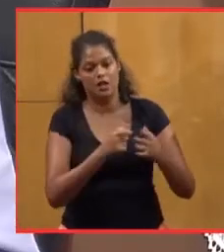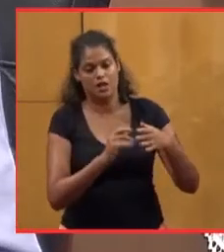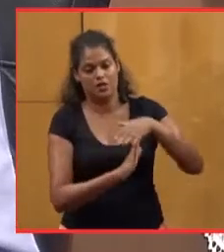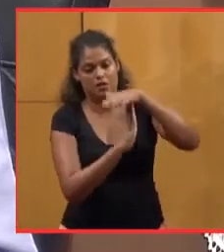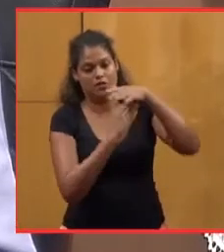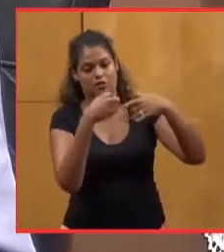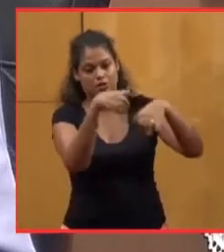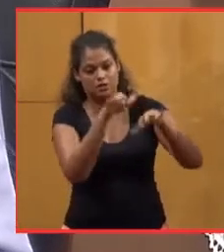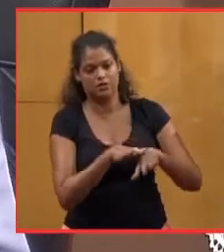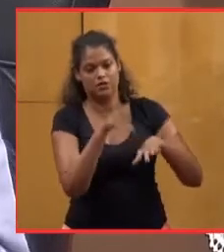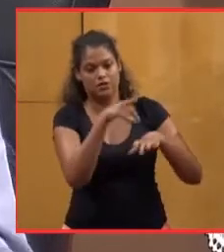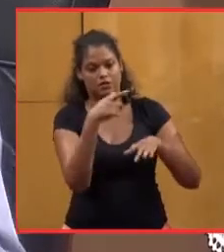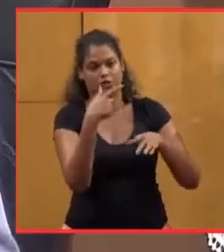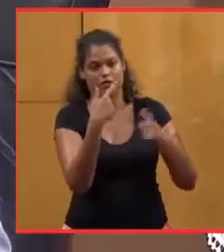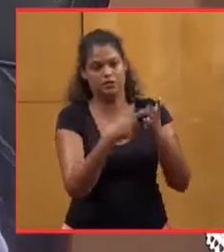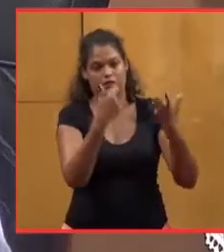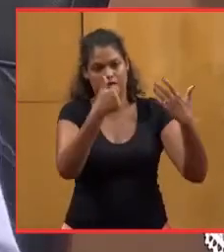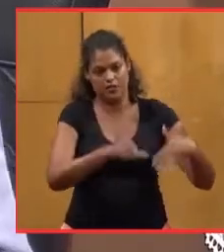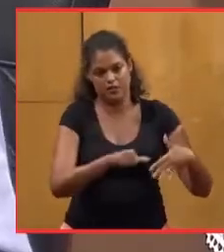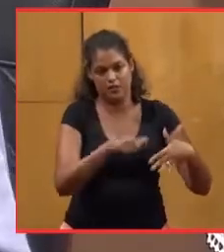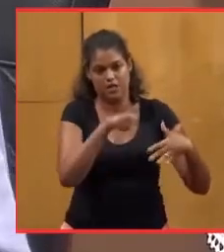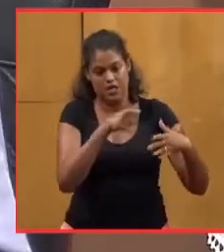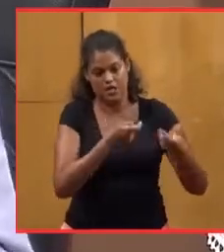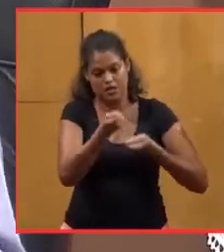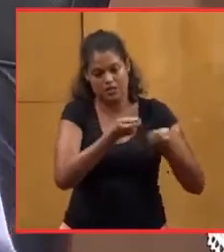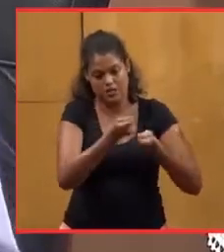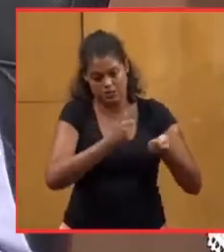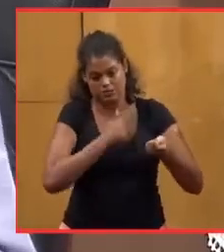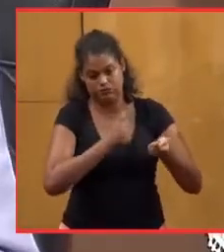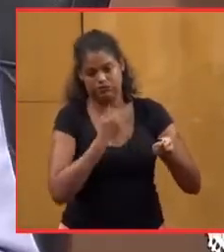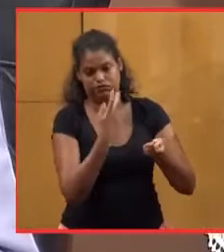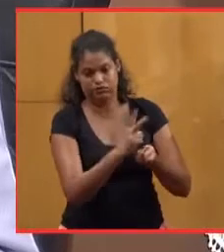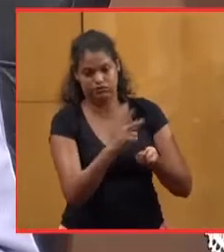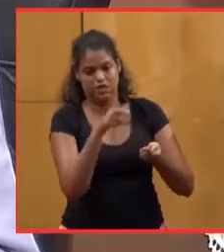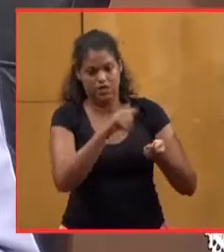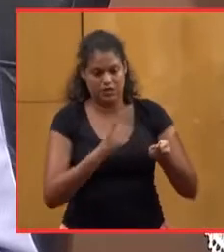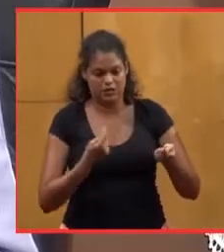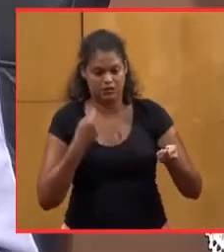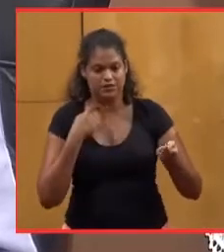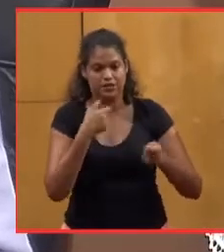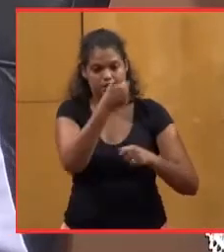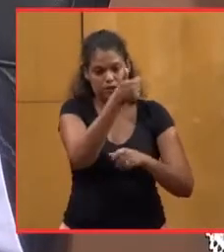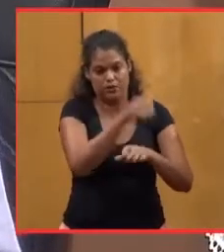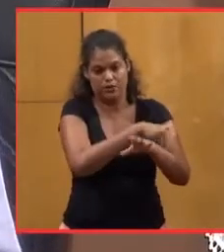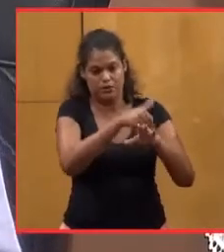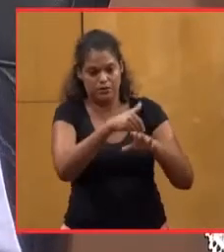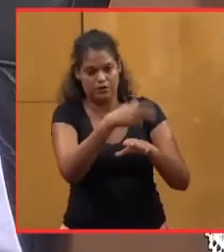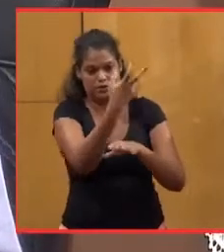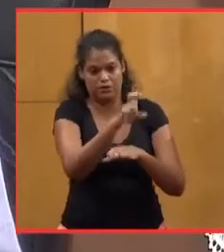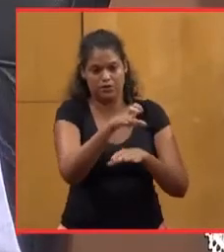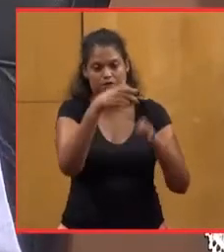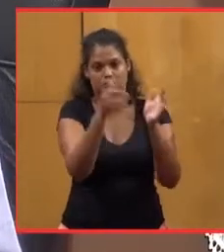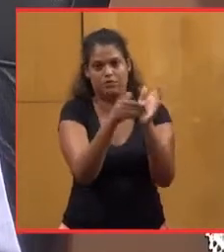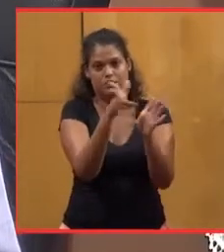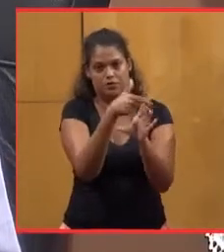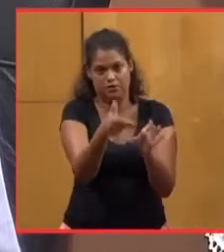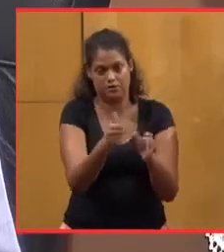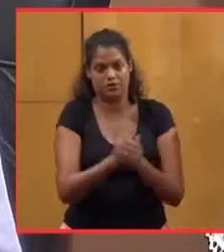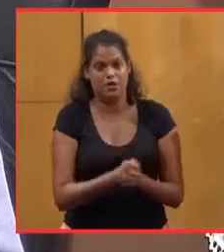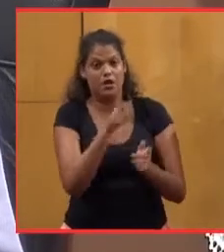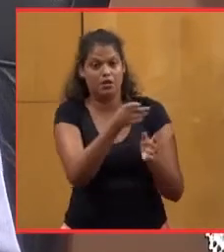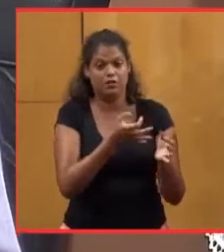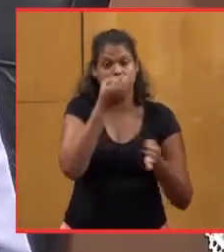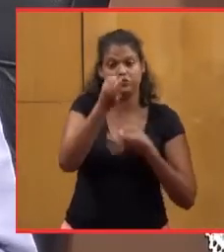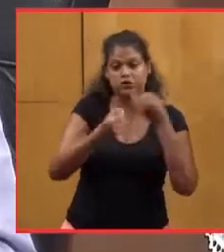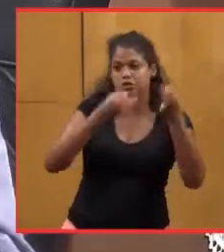2016 de la CTM de votre propre gestion, déficitaire de près de 1,3 million d'euros. Et vous